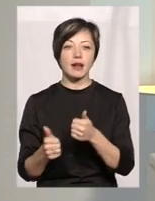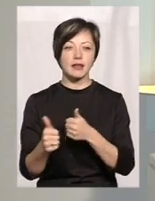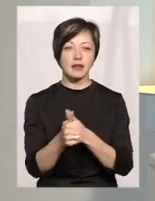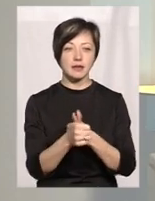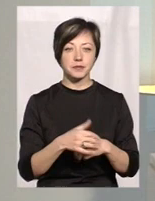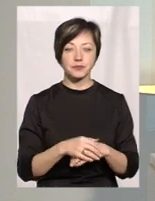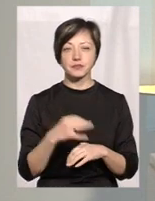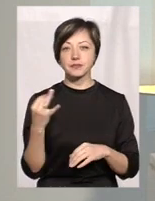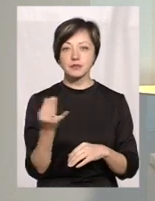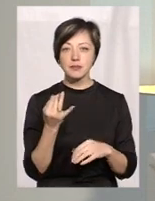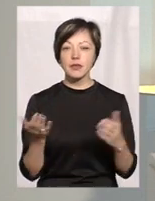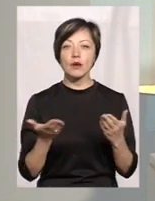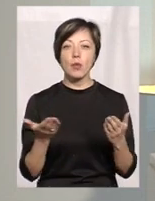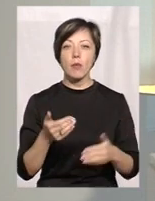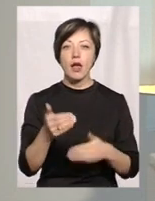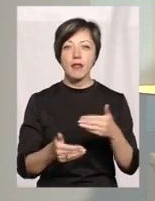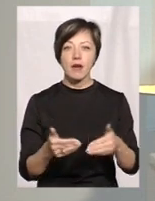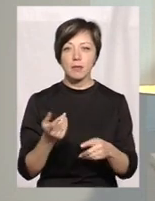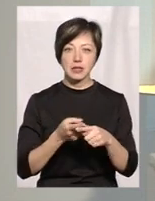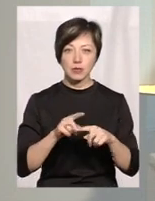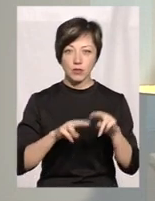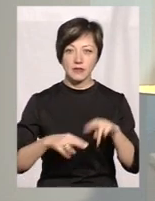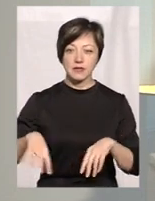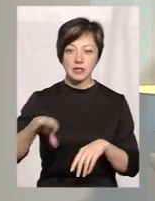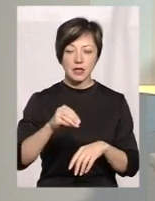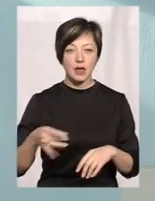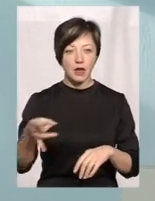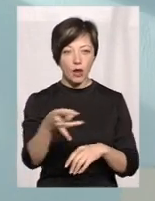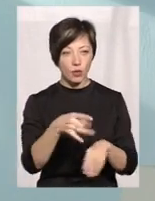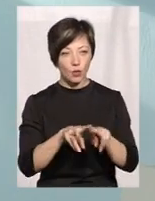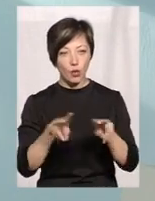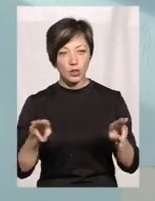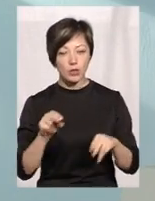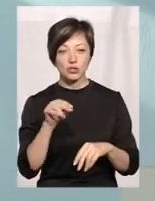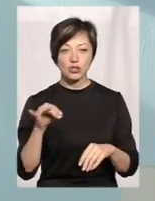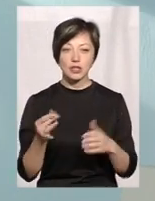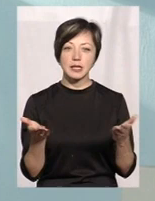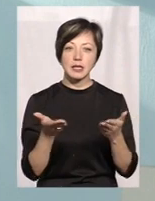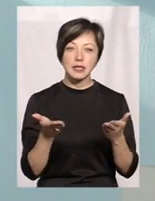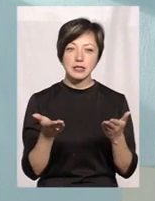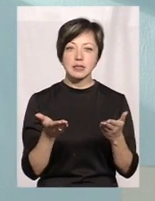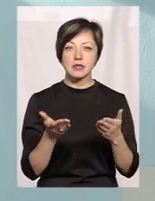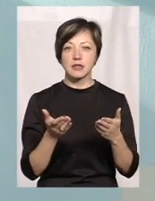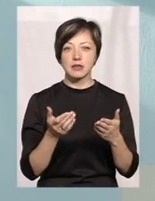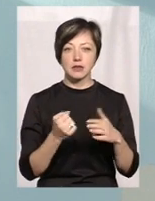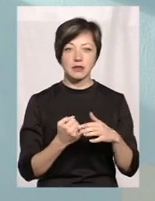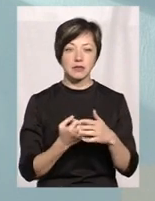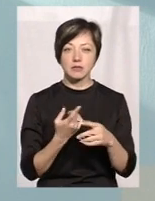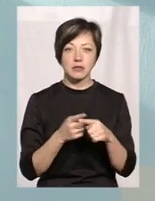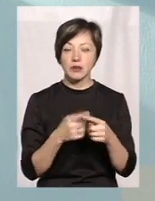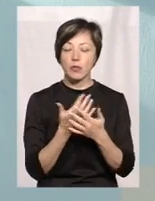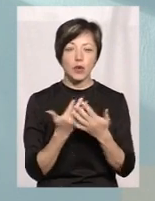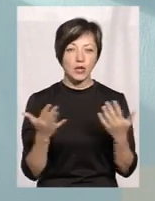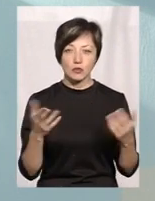Цікаво, на якому етапі це будівництво? Скрізь приблизно у всіх районах приблизно однаково, чи теж, може, десь стіни, десь фундамент? Дуже по-різному.